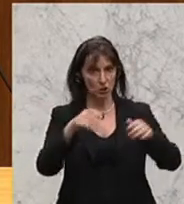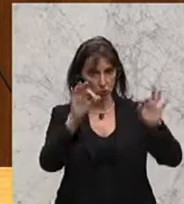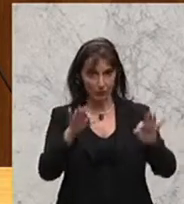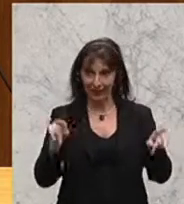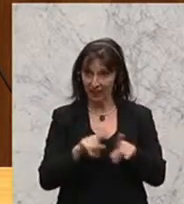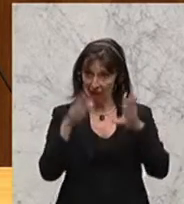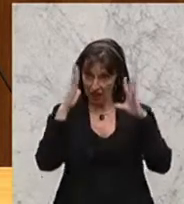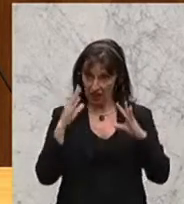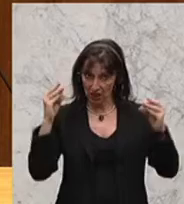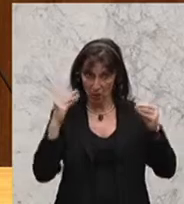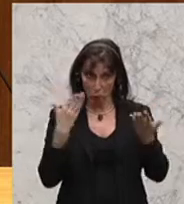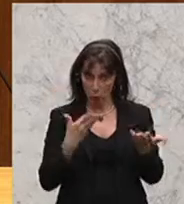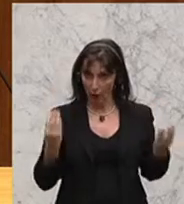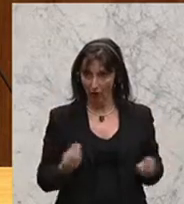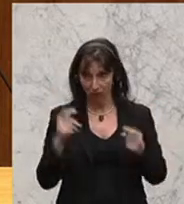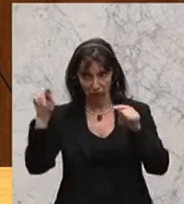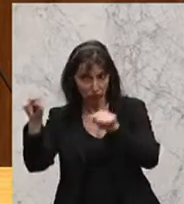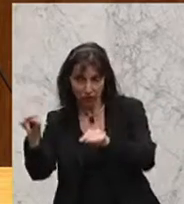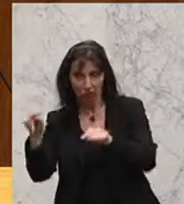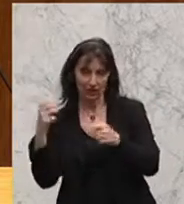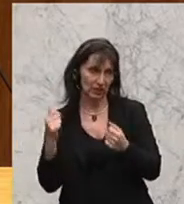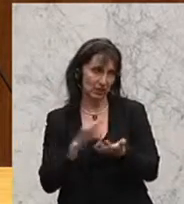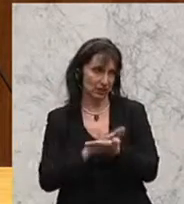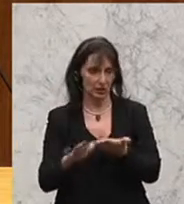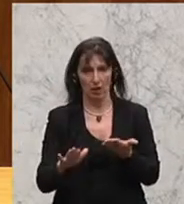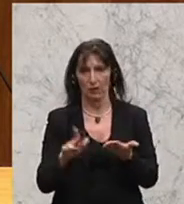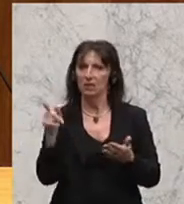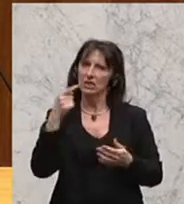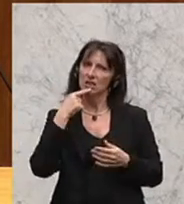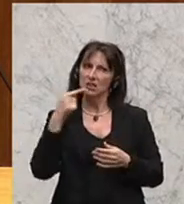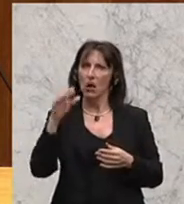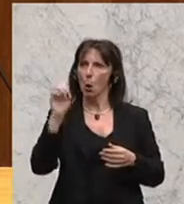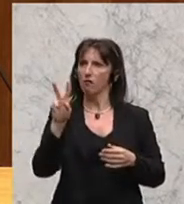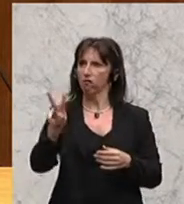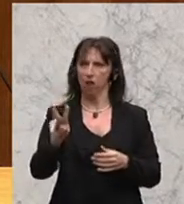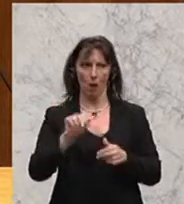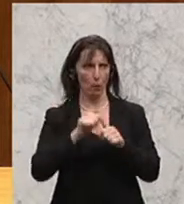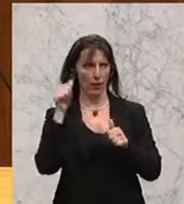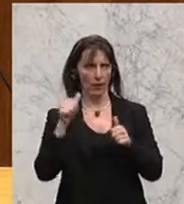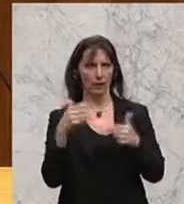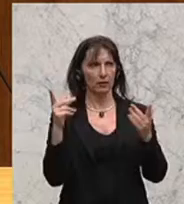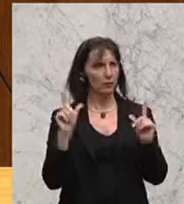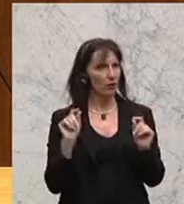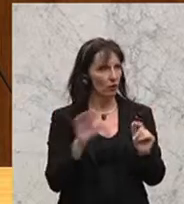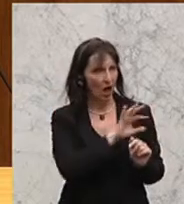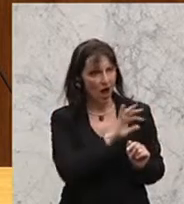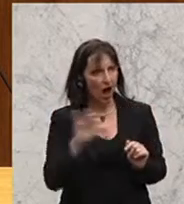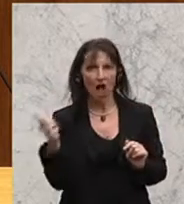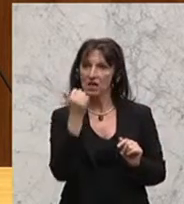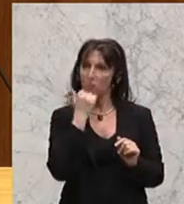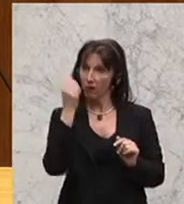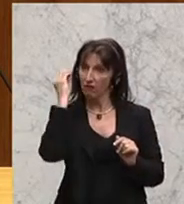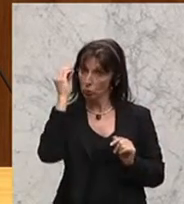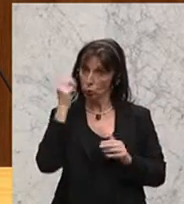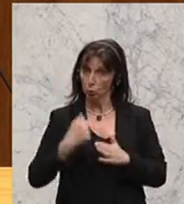zwar erfolgreich funktioniert, wird es bei Ihnen nicht geben. Und Sie haben gesagt, das Modell der IV, wo also alle Privatschulen dementsprechend